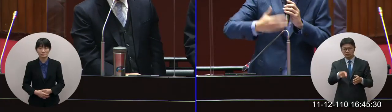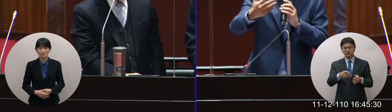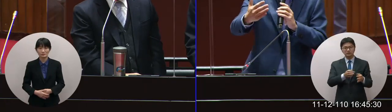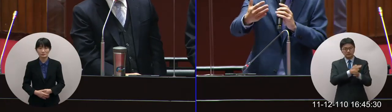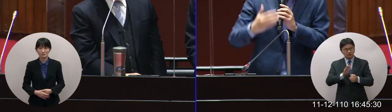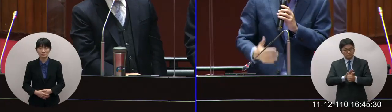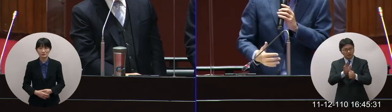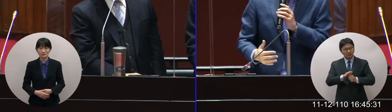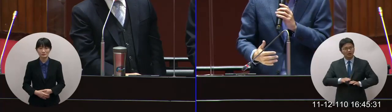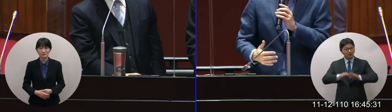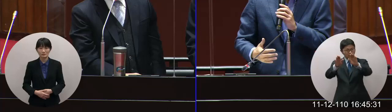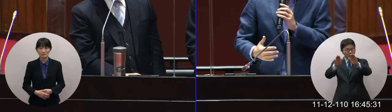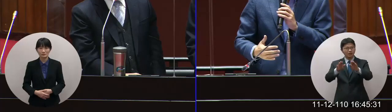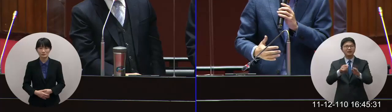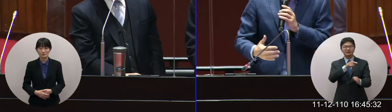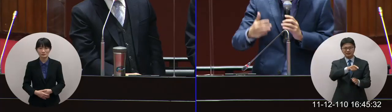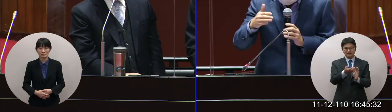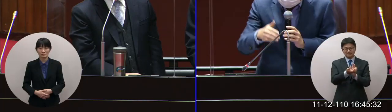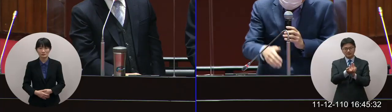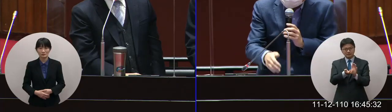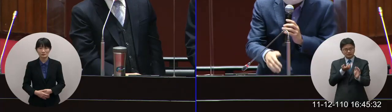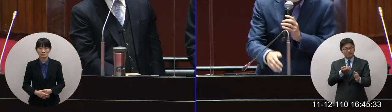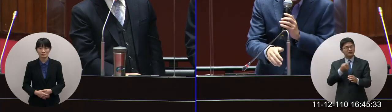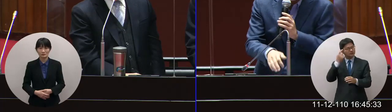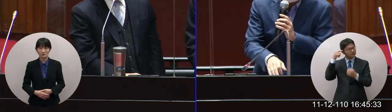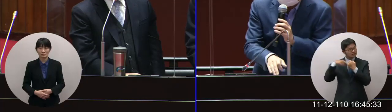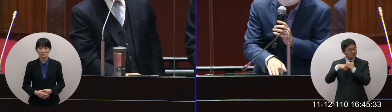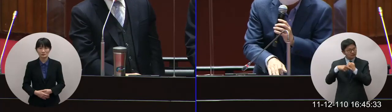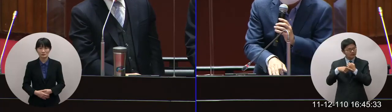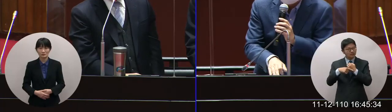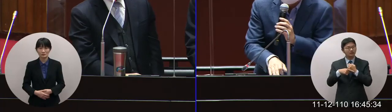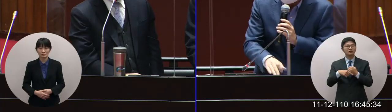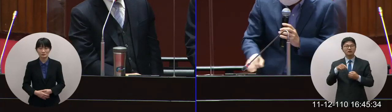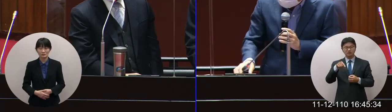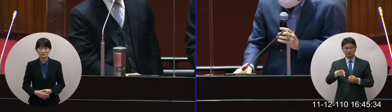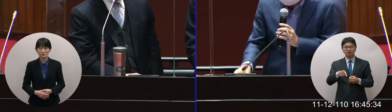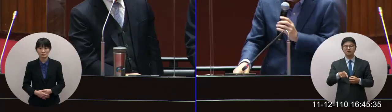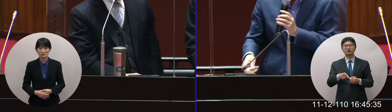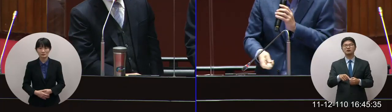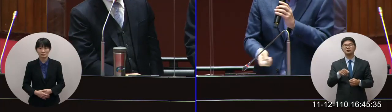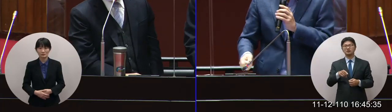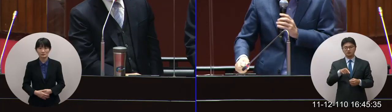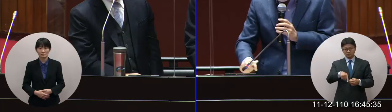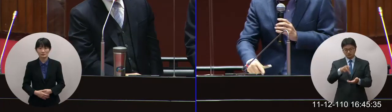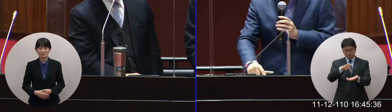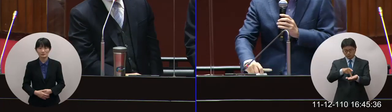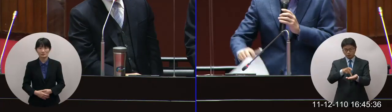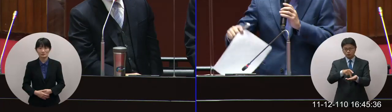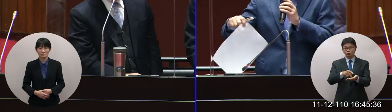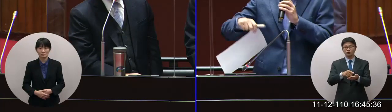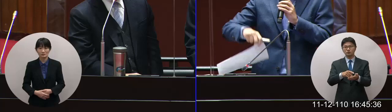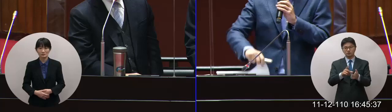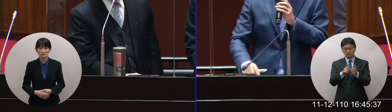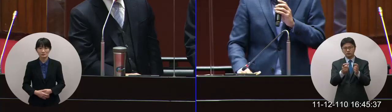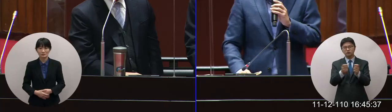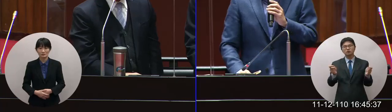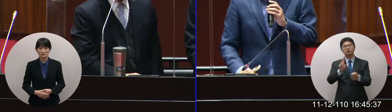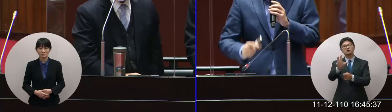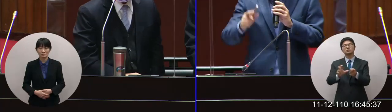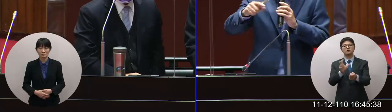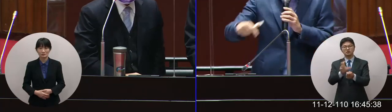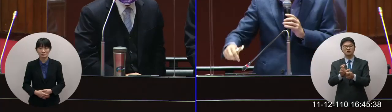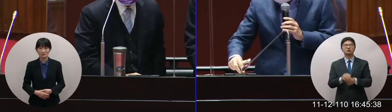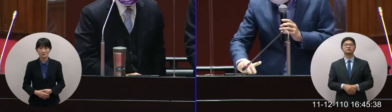你幫他多享20年你要租給人家70年結果我現在一問你們的標案寫了一清二組號